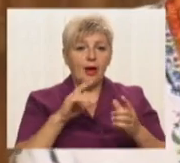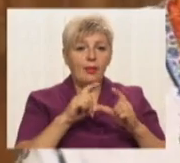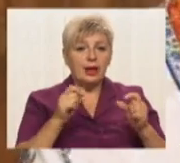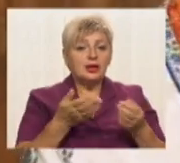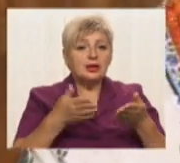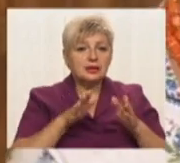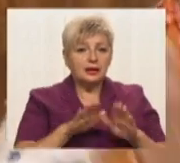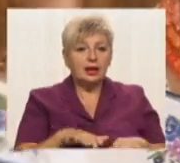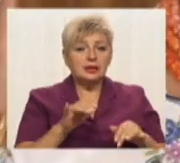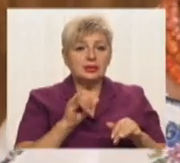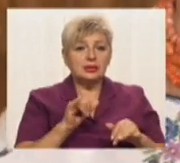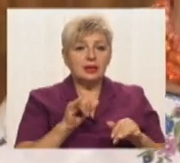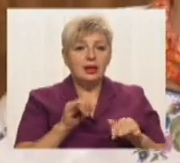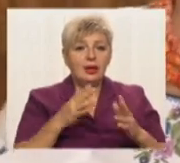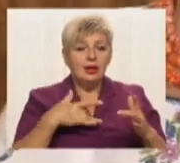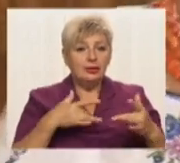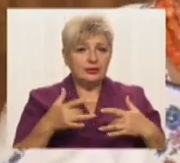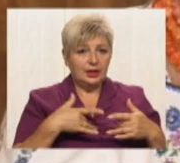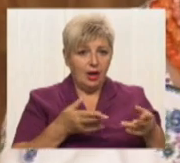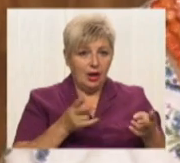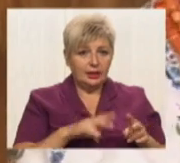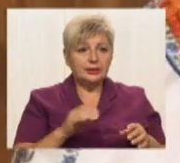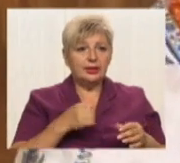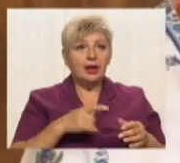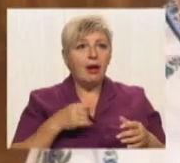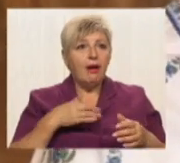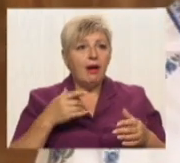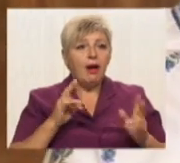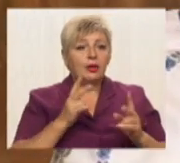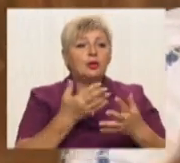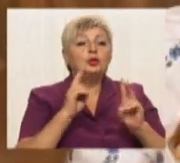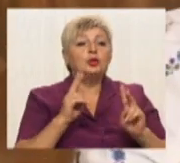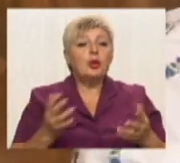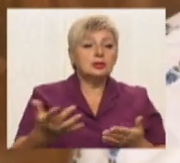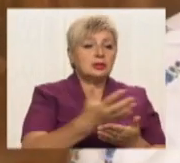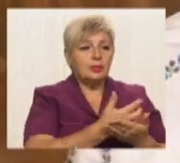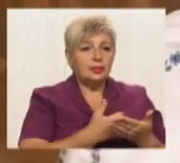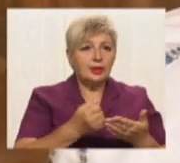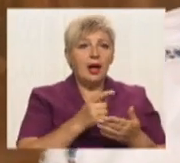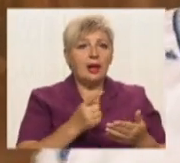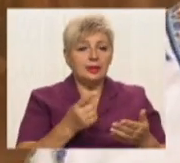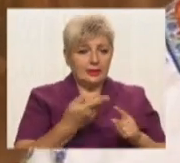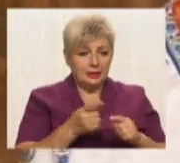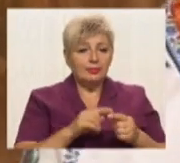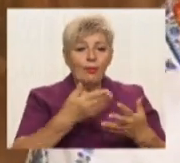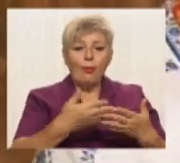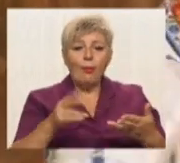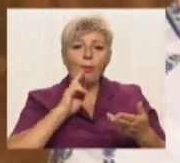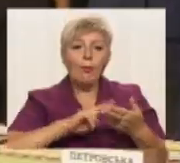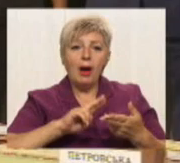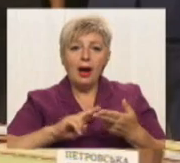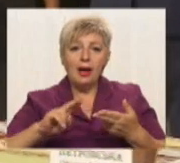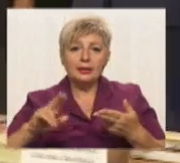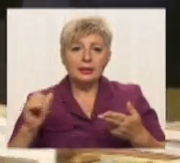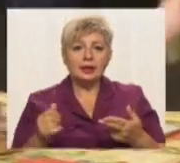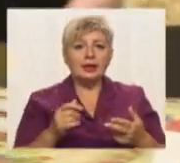філателісти вже чекають, коли це все станеться, тому що гаситься марка